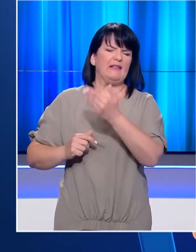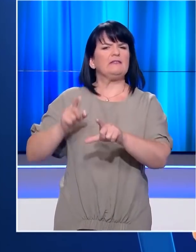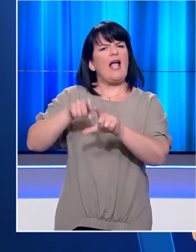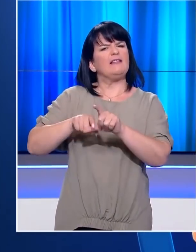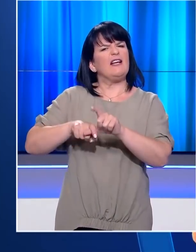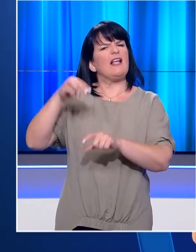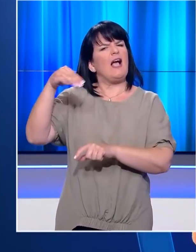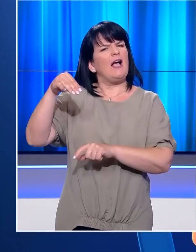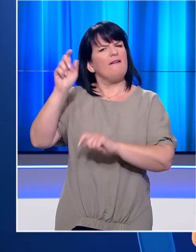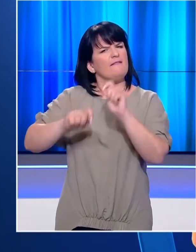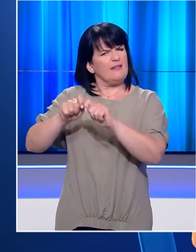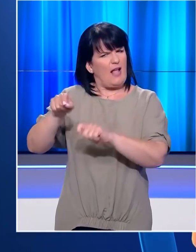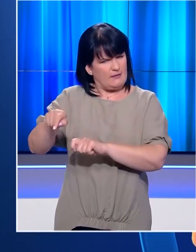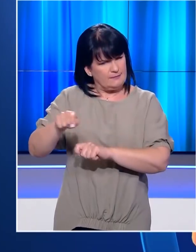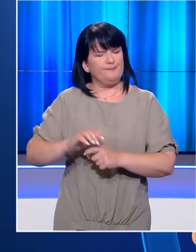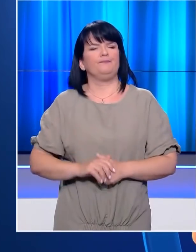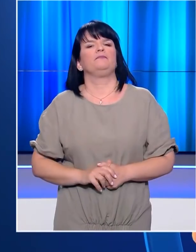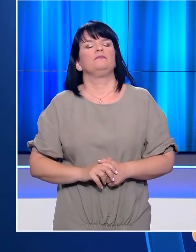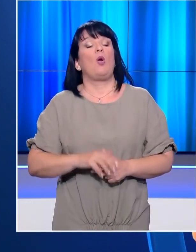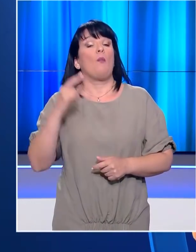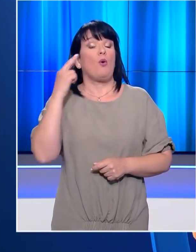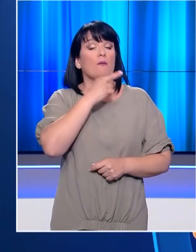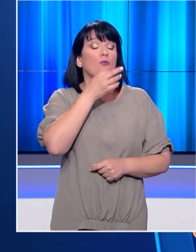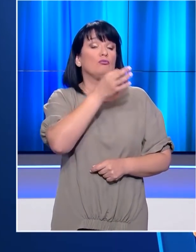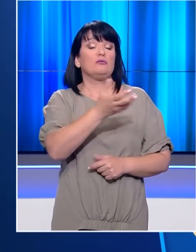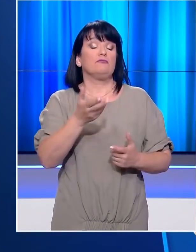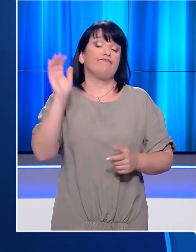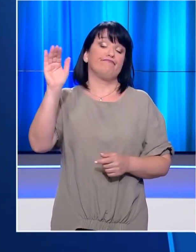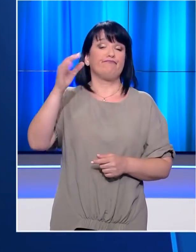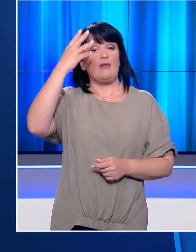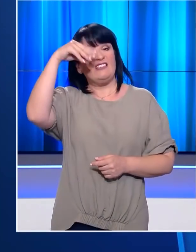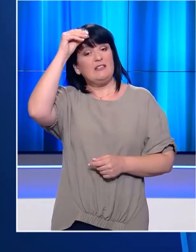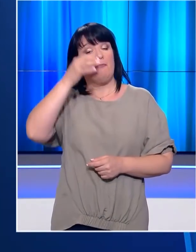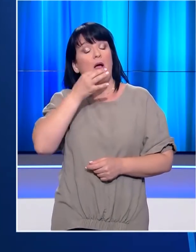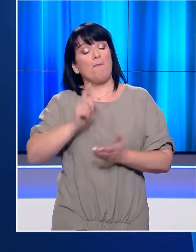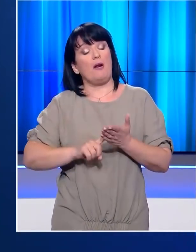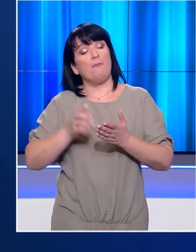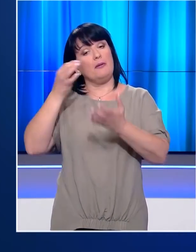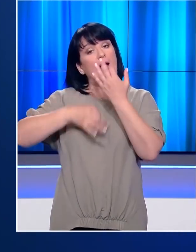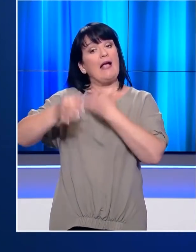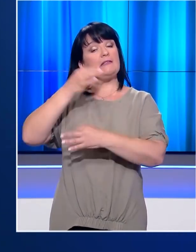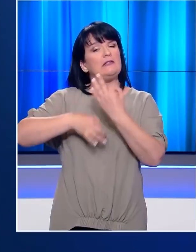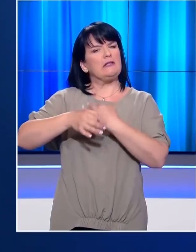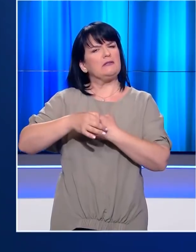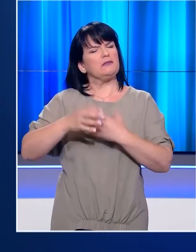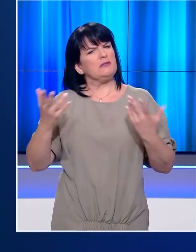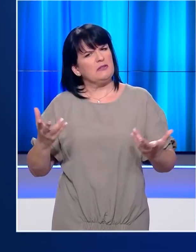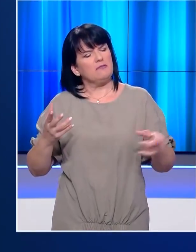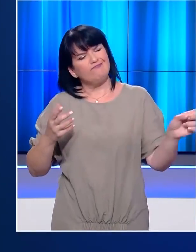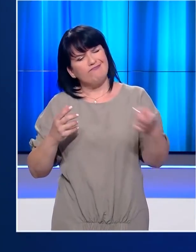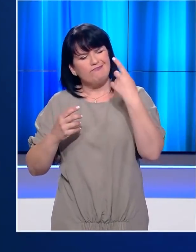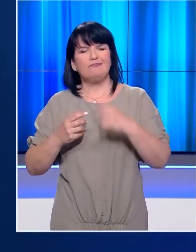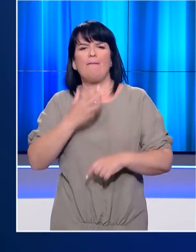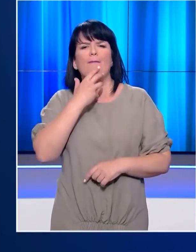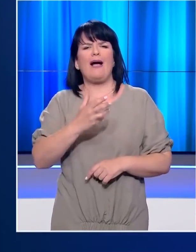βάρος της λιβανέζικης κατασκευαστικής εταιρείας. Ο πρωθυπουργός κάλεσε τον Αλέξη Τσίπρα να δώσει εξηγήσεις ζητώντας από βομπή του